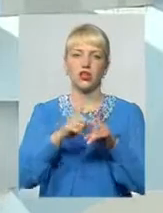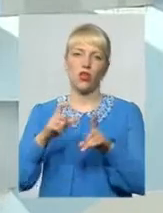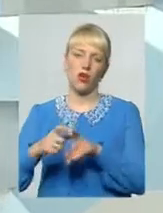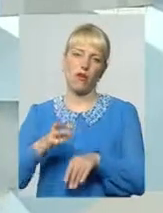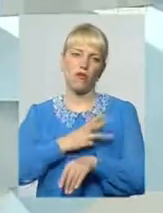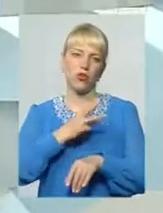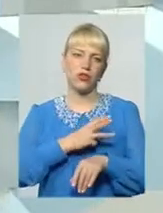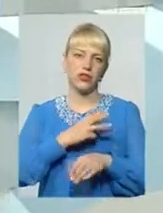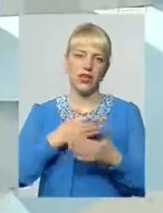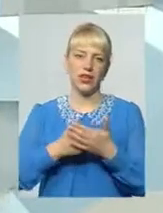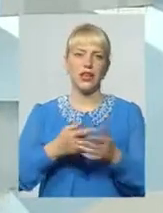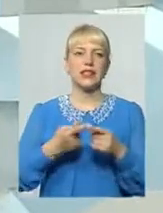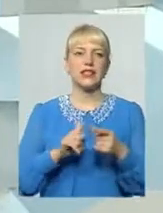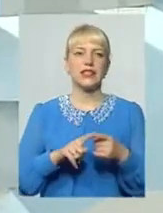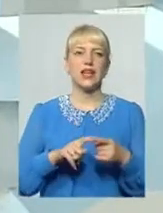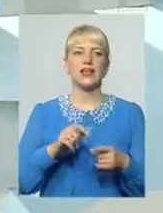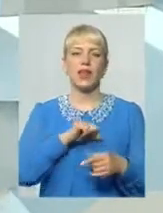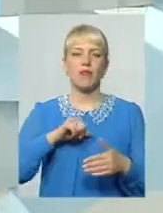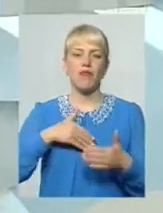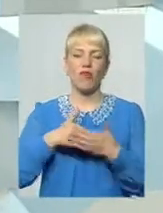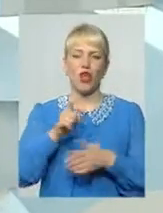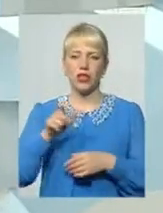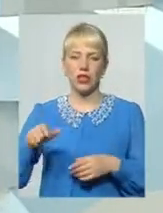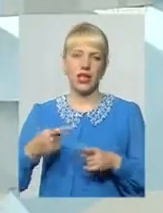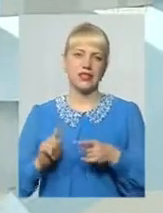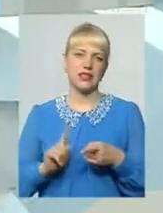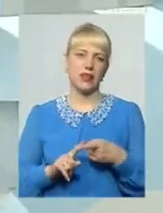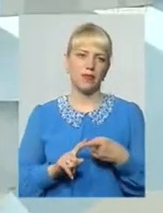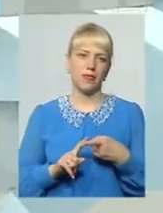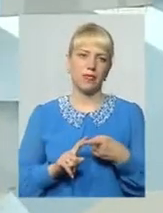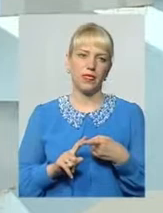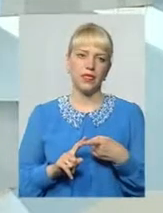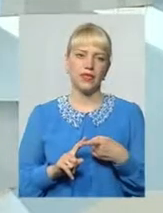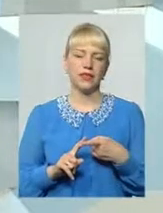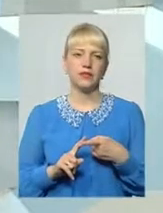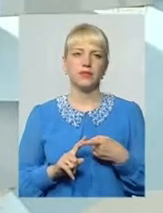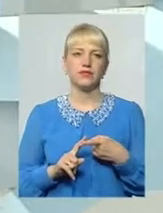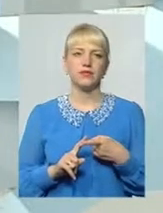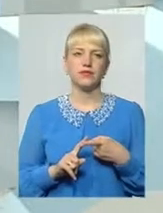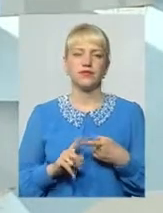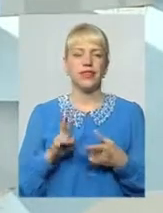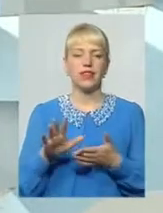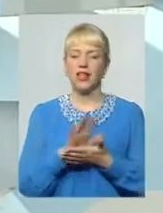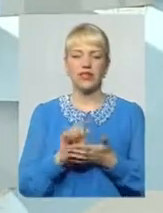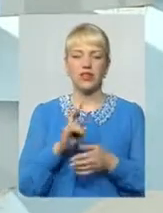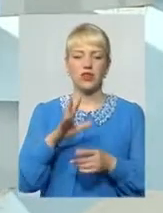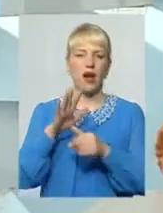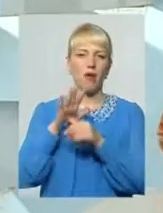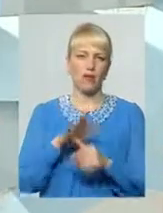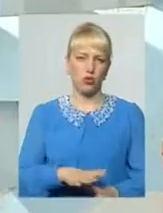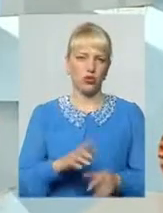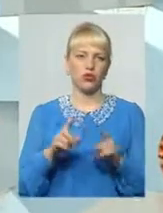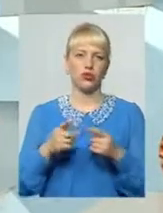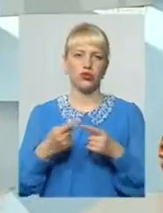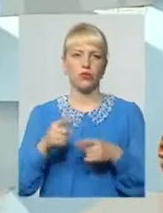здається Просто самі волонтери його і не знищують, а поплюжать Тому що,